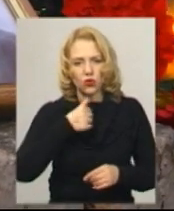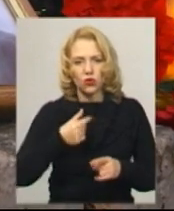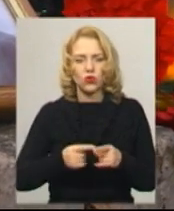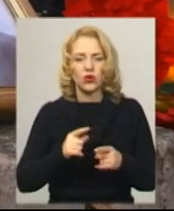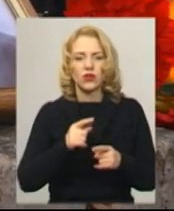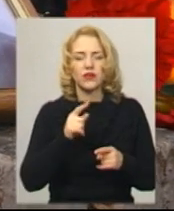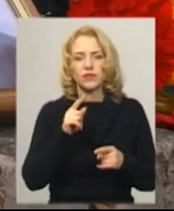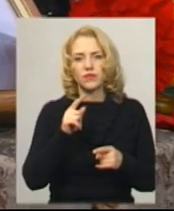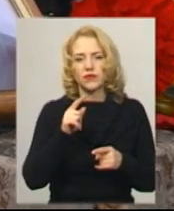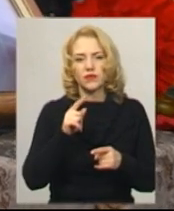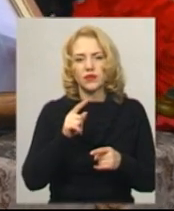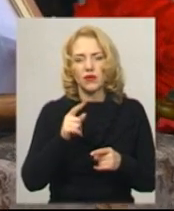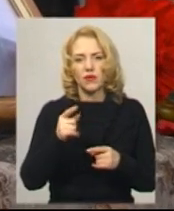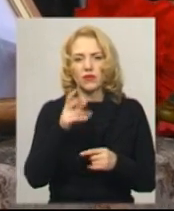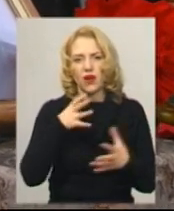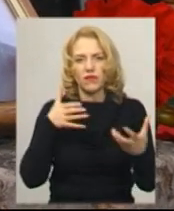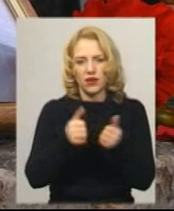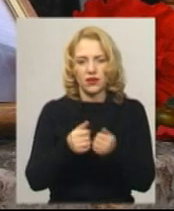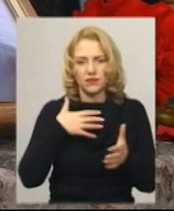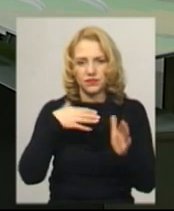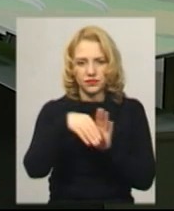Оксанда Вершевський. Новини в спільному. Хмельницький.